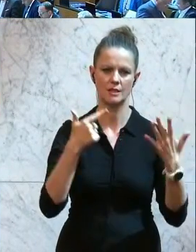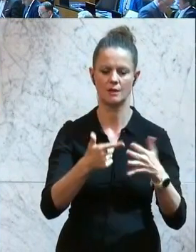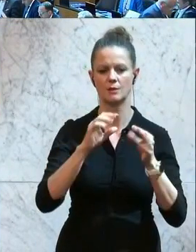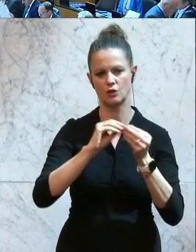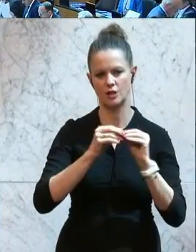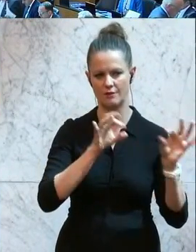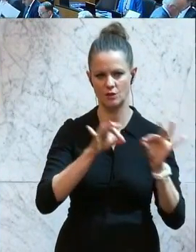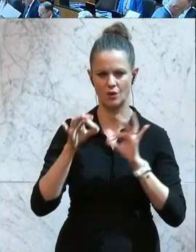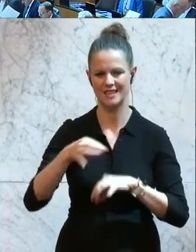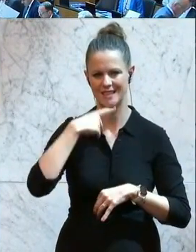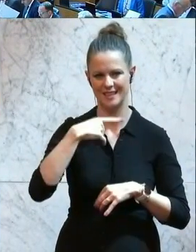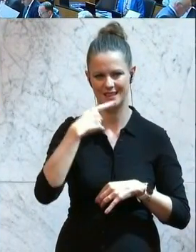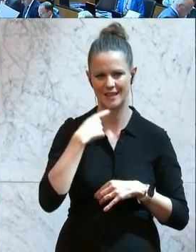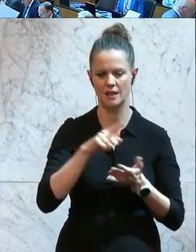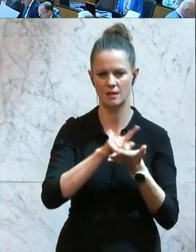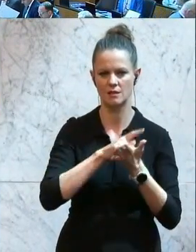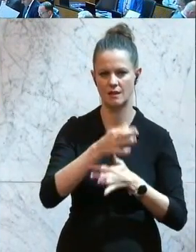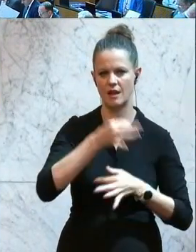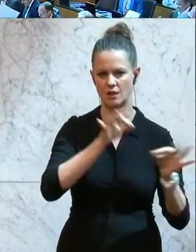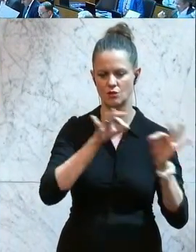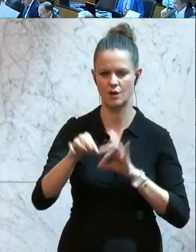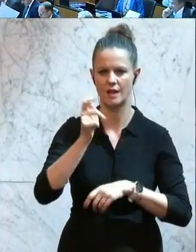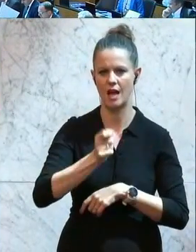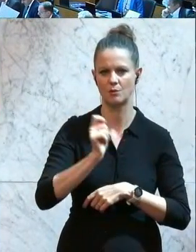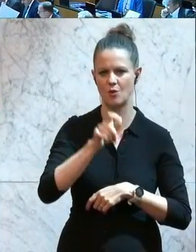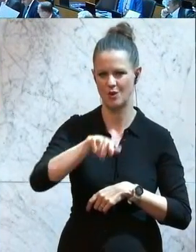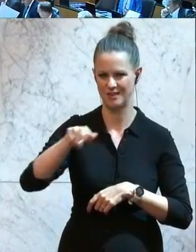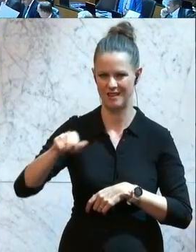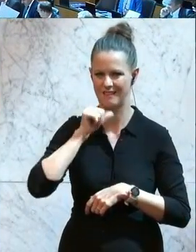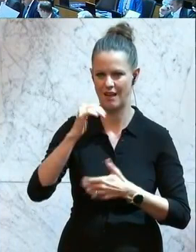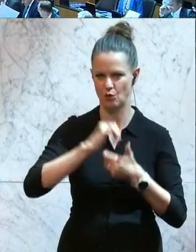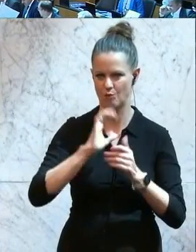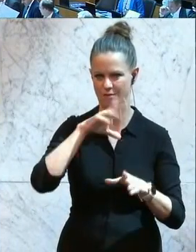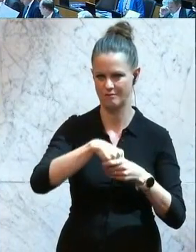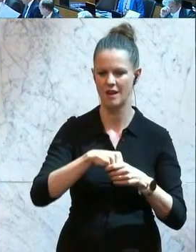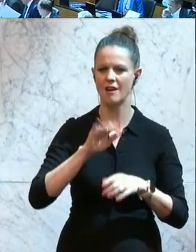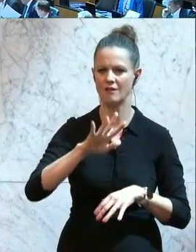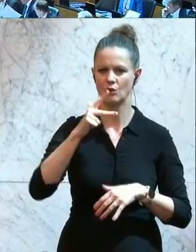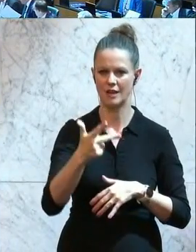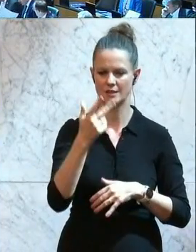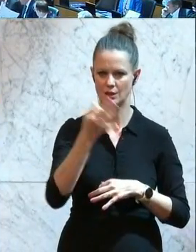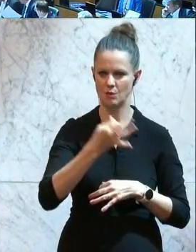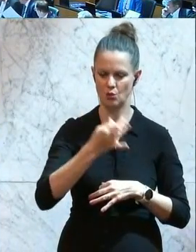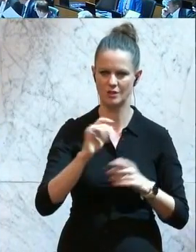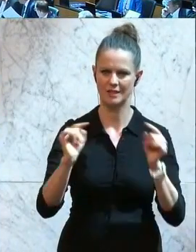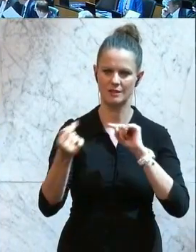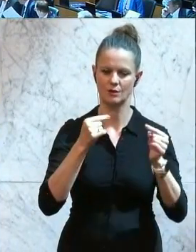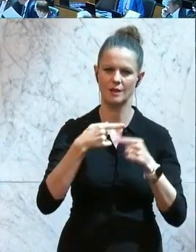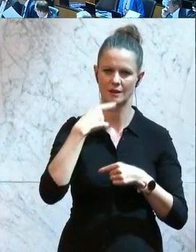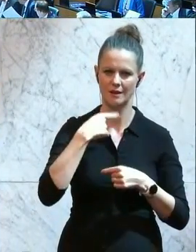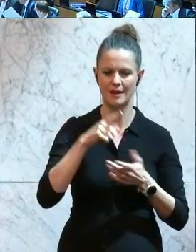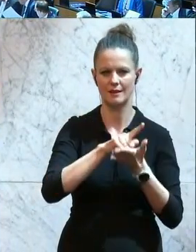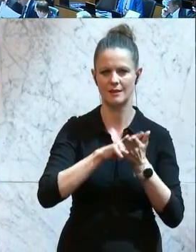Das Abstimmungsverhalten der NEOS ist noch offen. Erste Rednerin wird Eva-Maria Holzleitner sein,